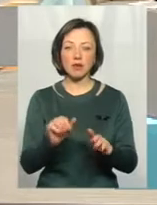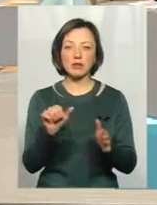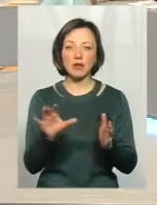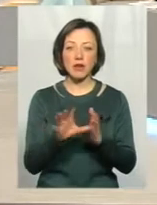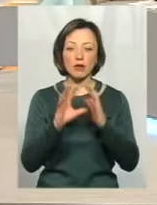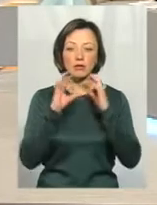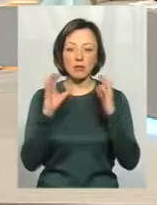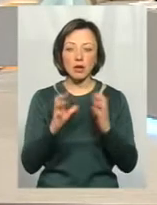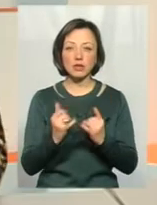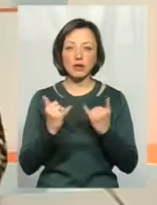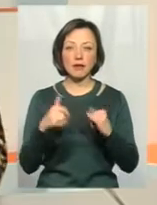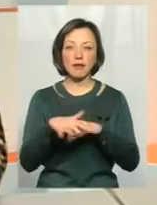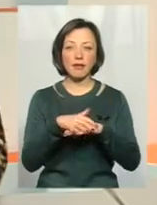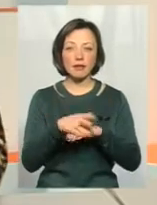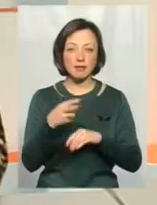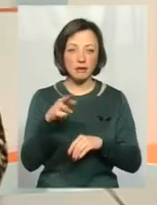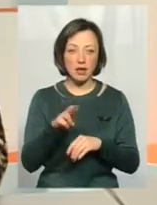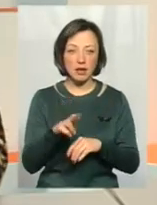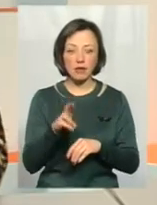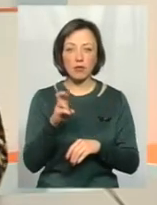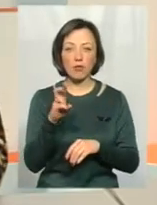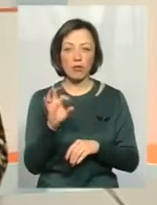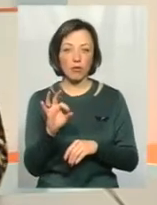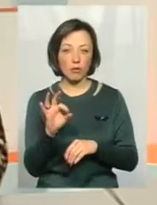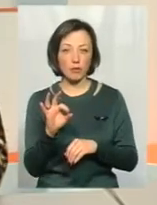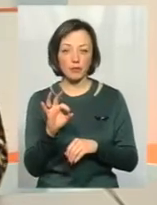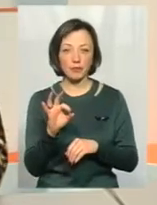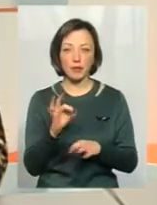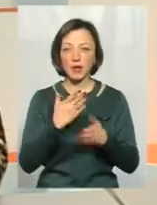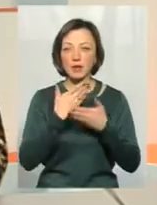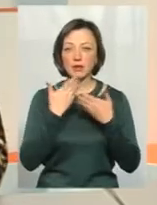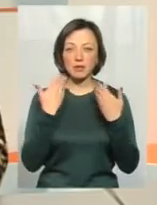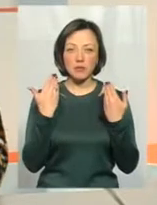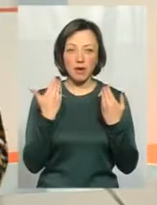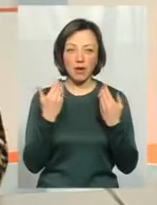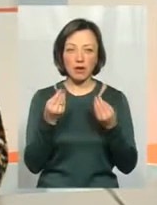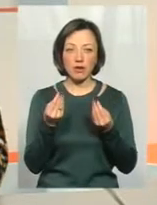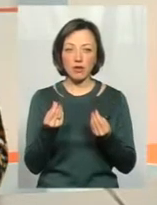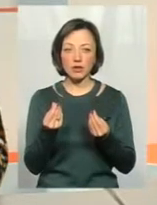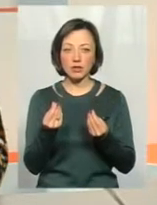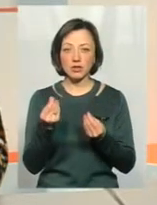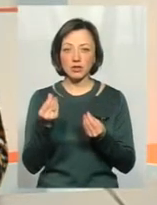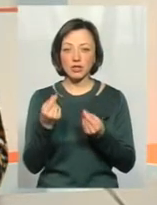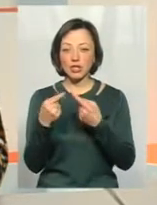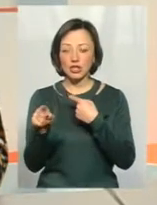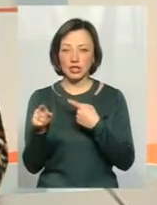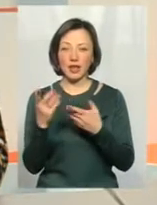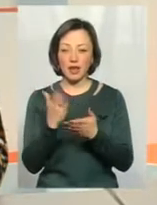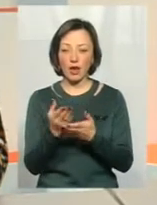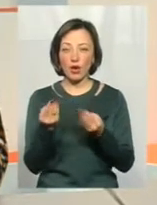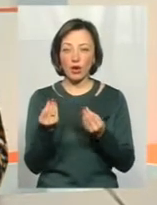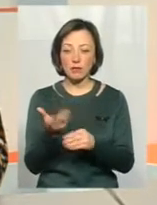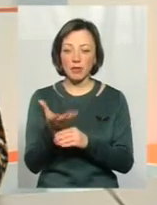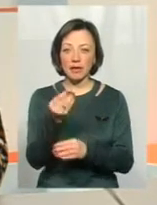населення, тому що, як сказали же пані Светлана, про те, що немає бюджетних грошей, є гроші, плазники податків, і логічним є, коли